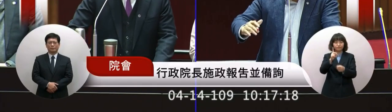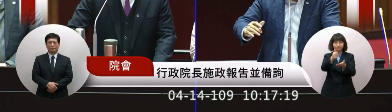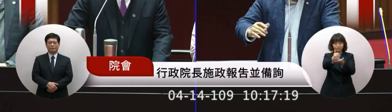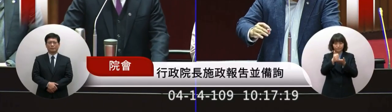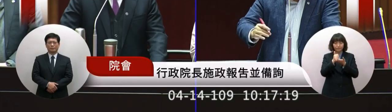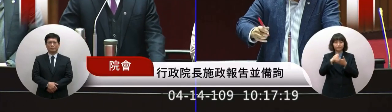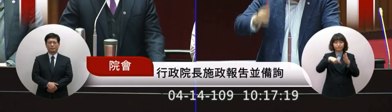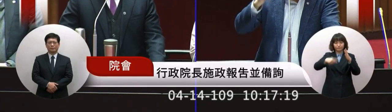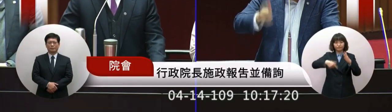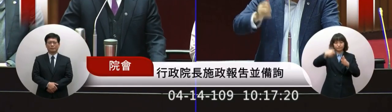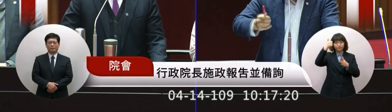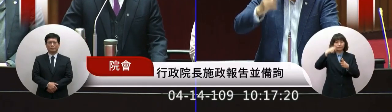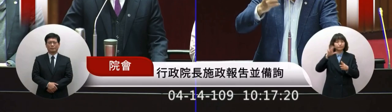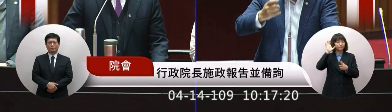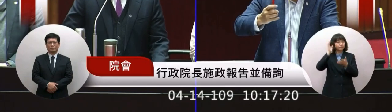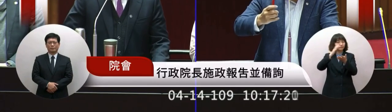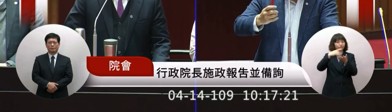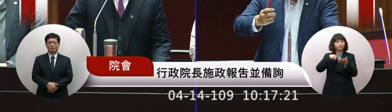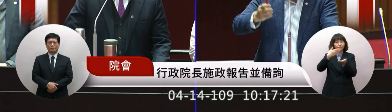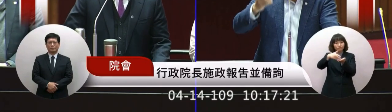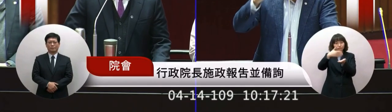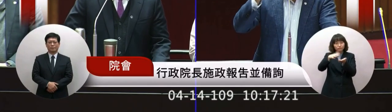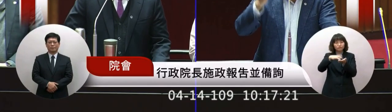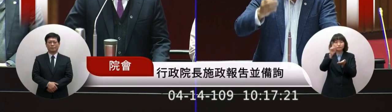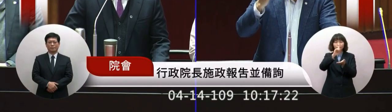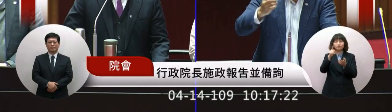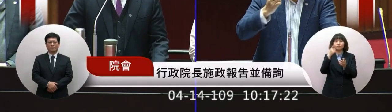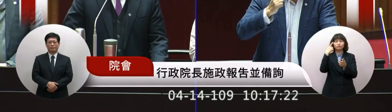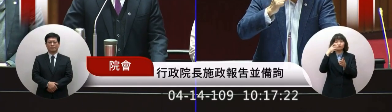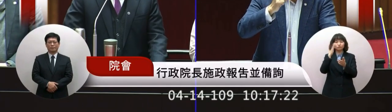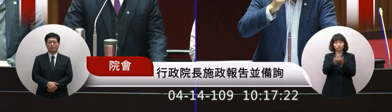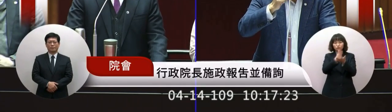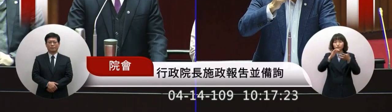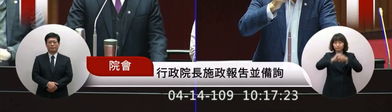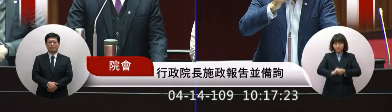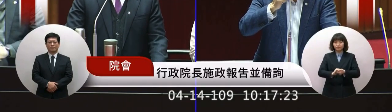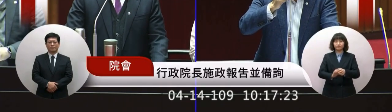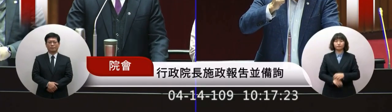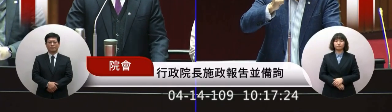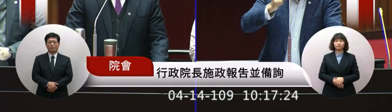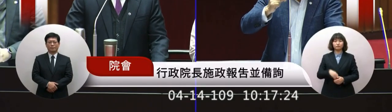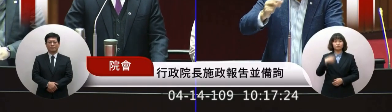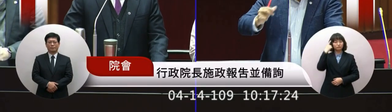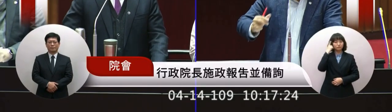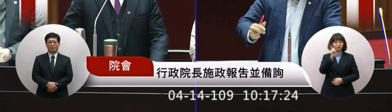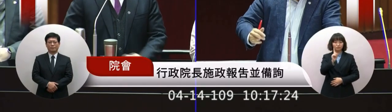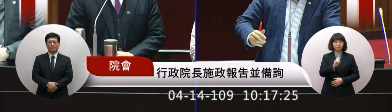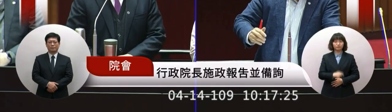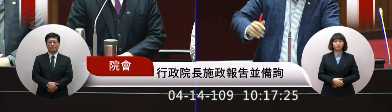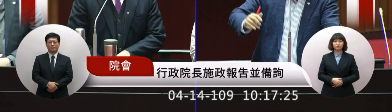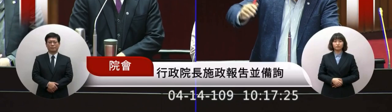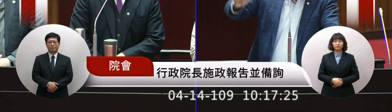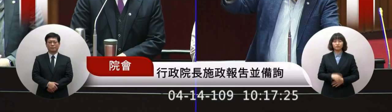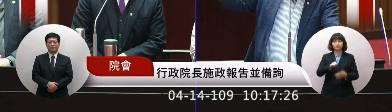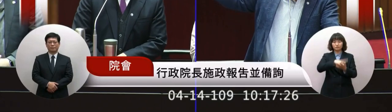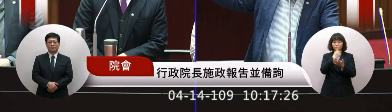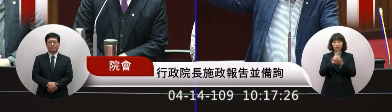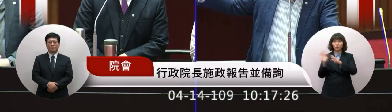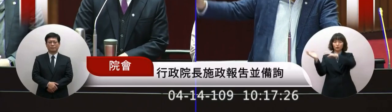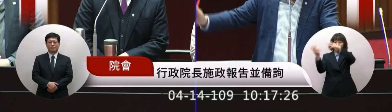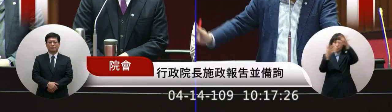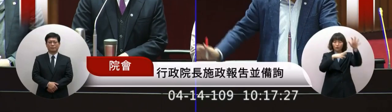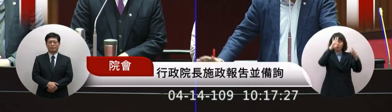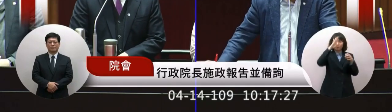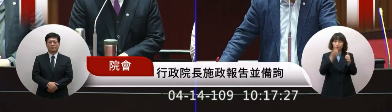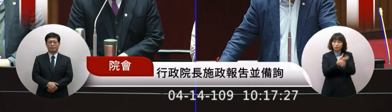請議長聽聽做一個菜館怎麼說呢這個整個國際的